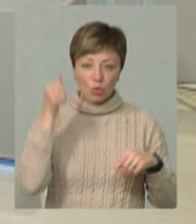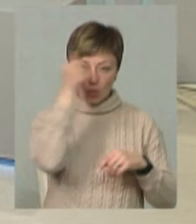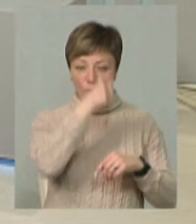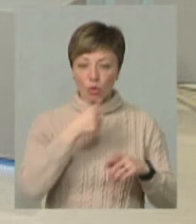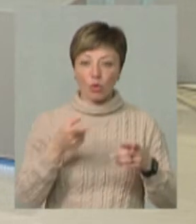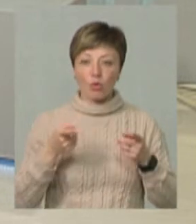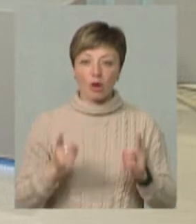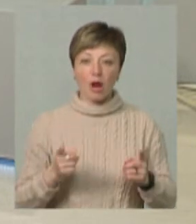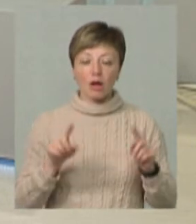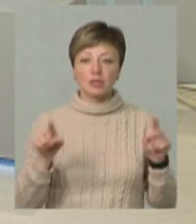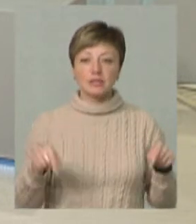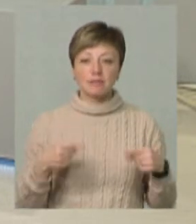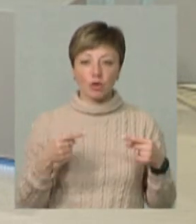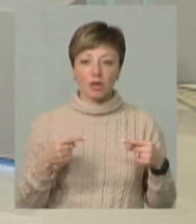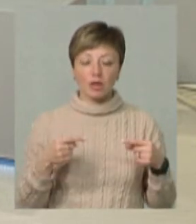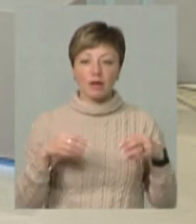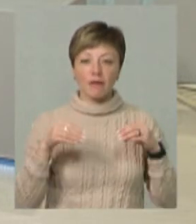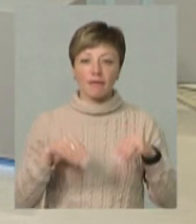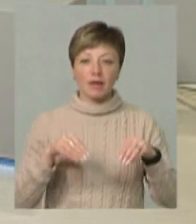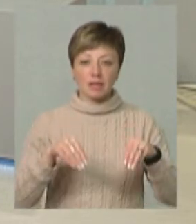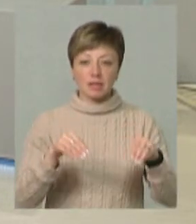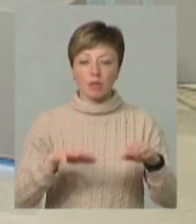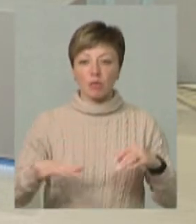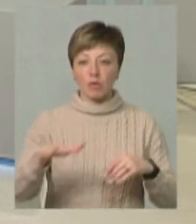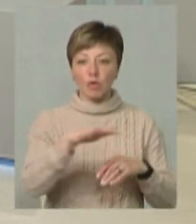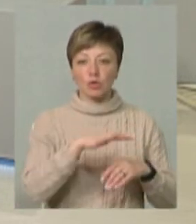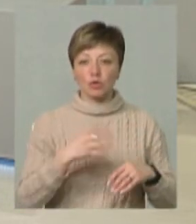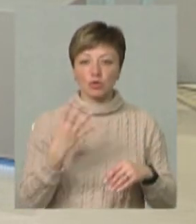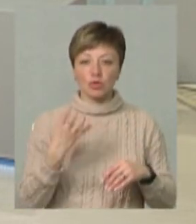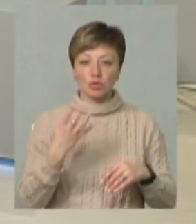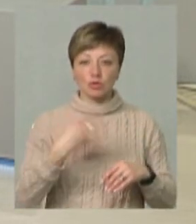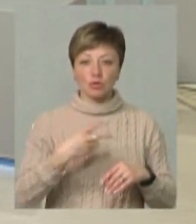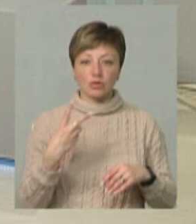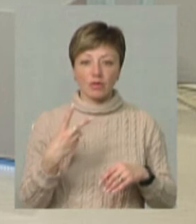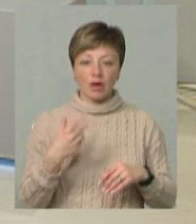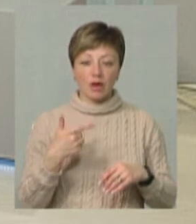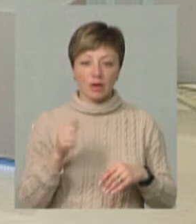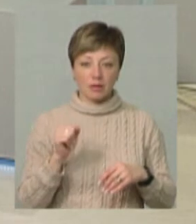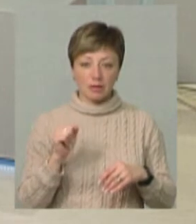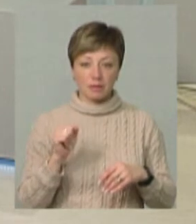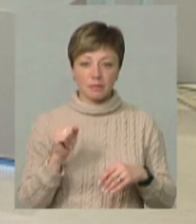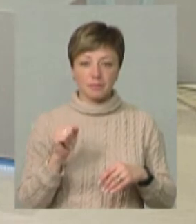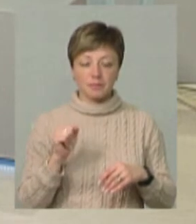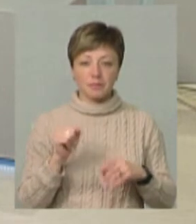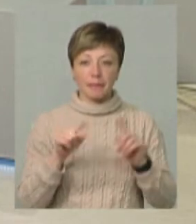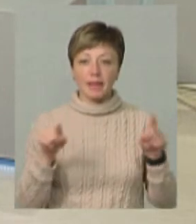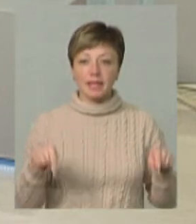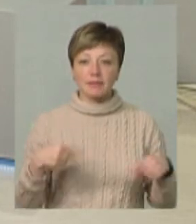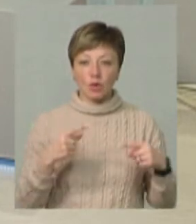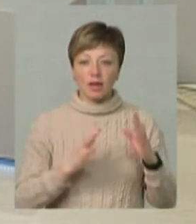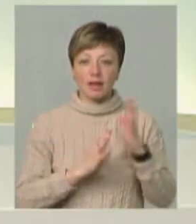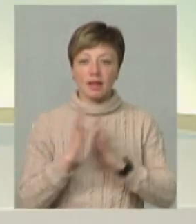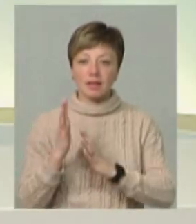створили, висадили на площі 442 гектара, значить створили ліси.